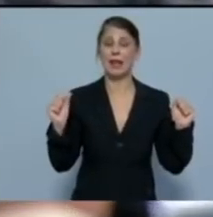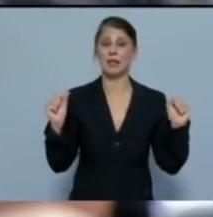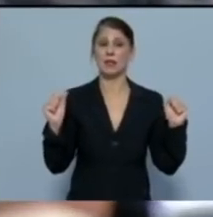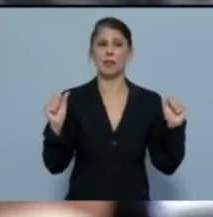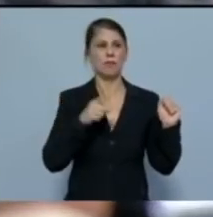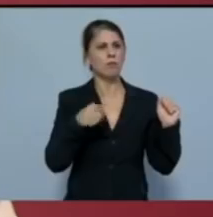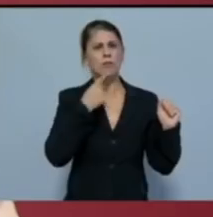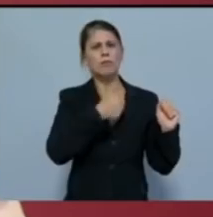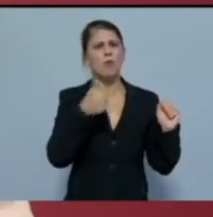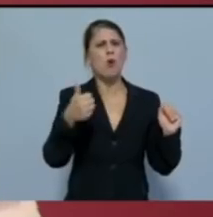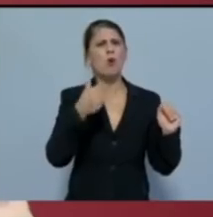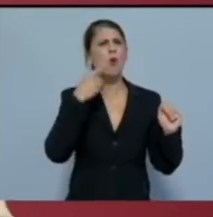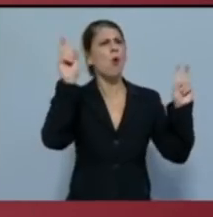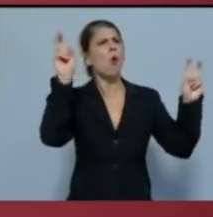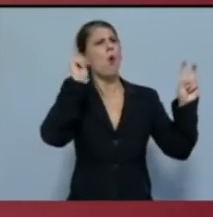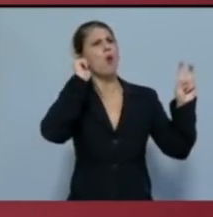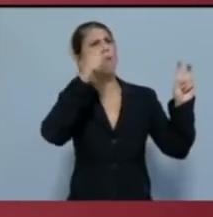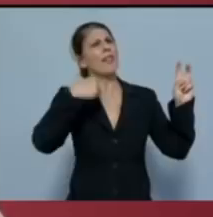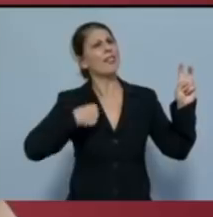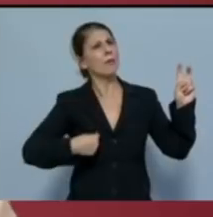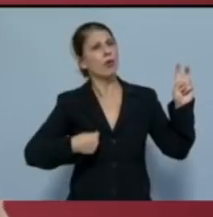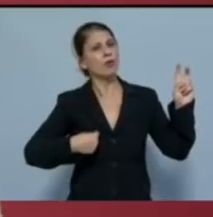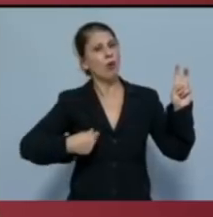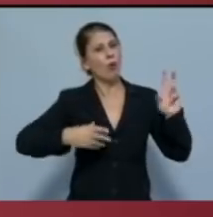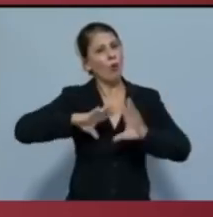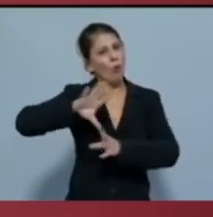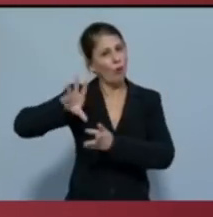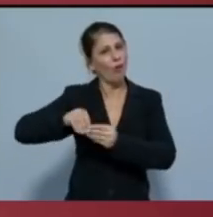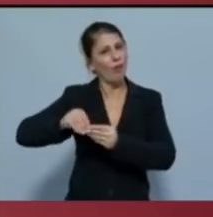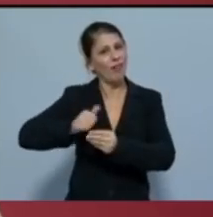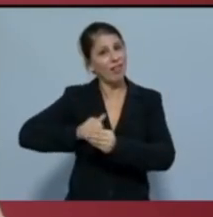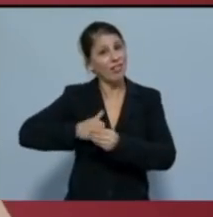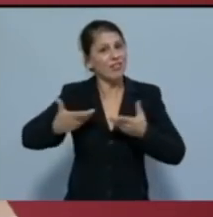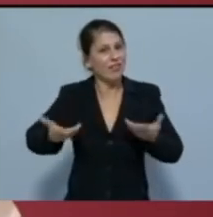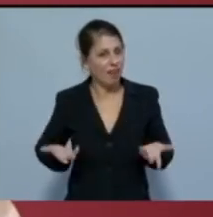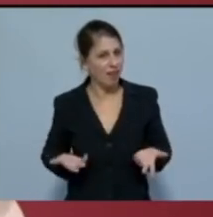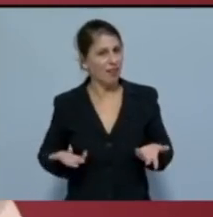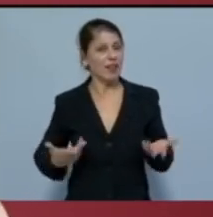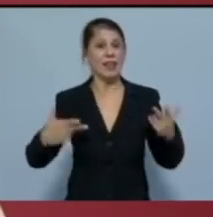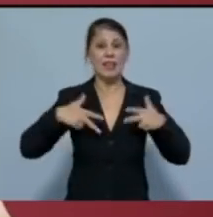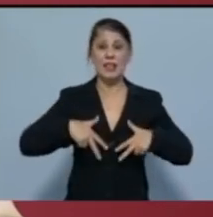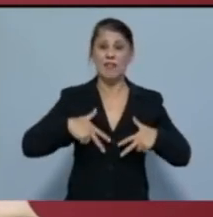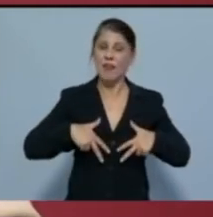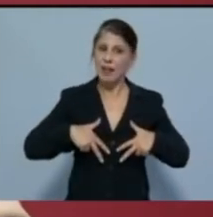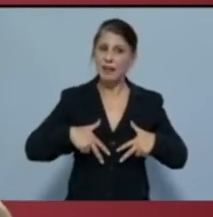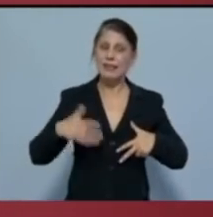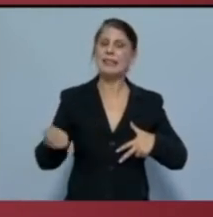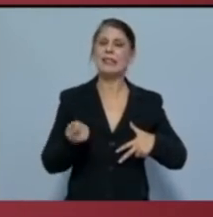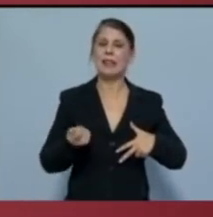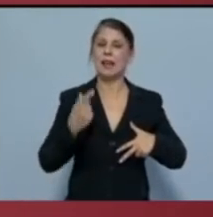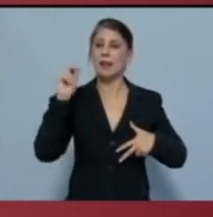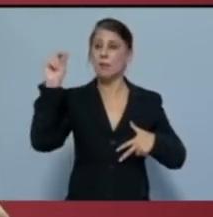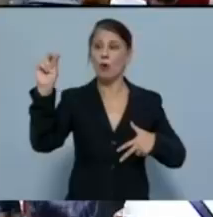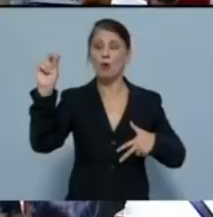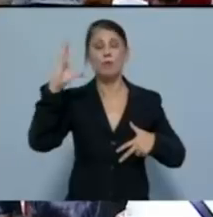όνομα μόνο δημόσιο. Φαίνεται πως η κυβέρνηση έχει δώσει μια υπόσχεση που δεν